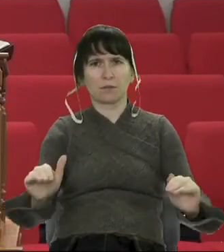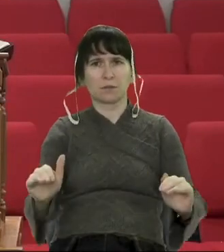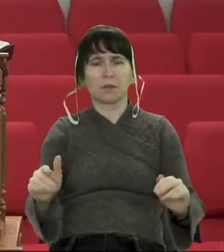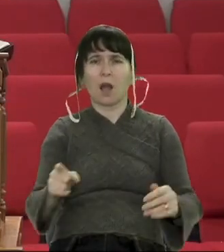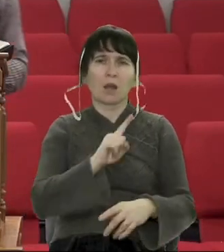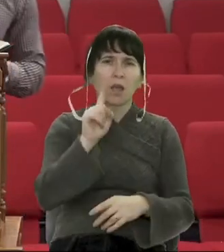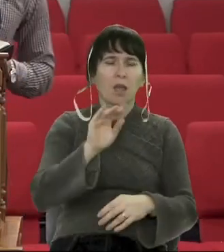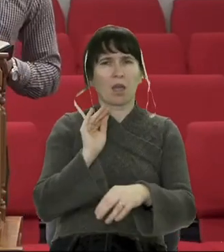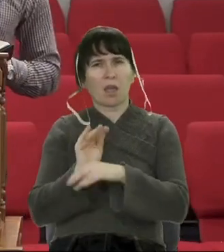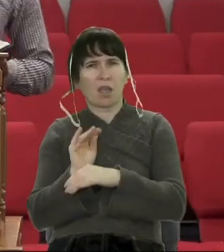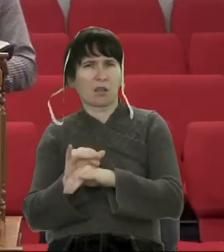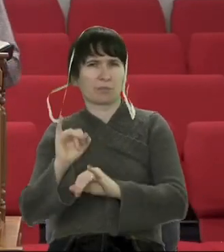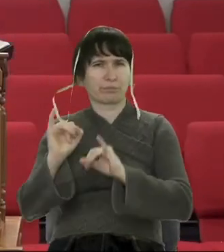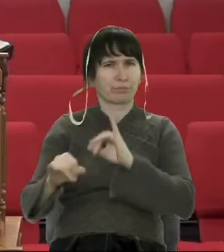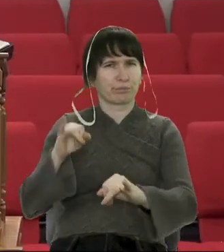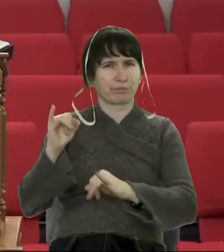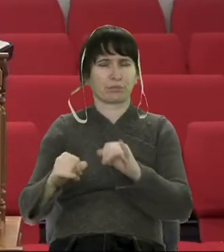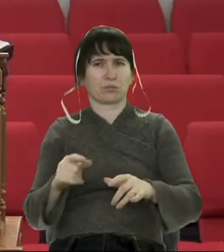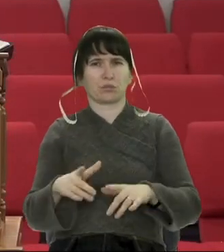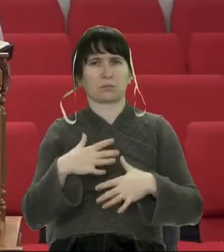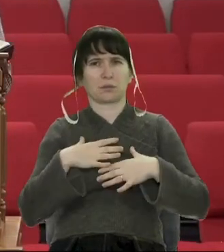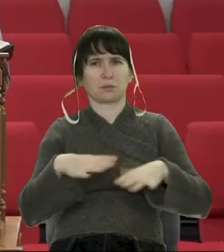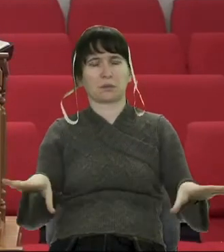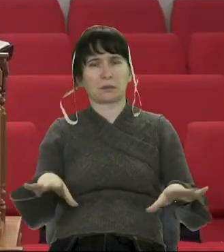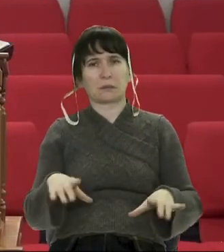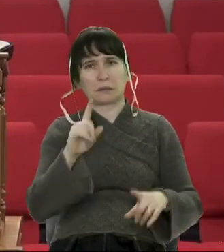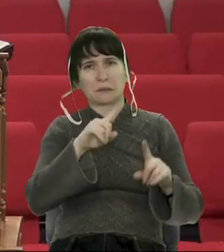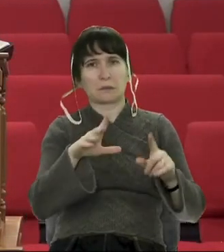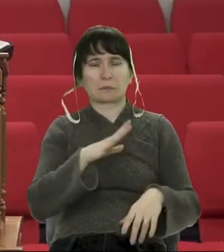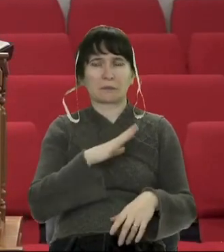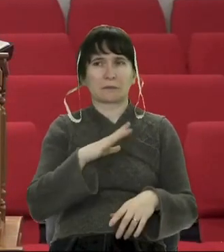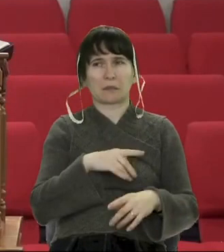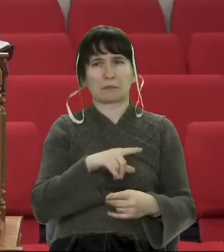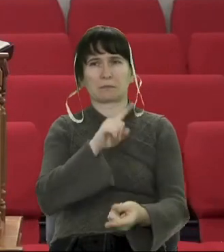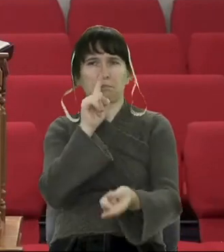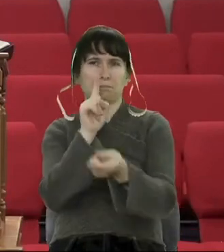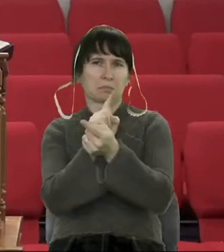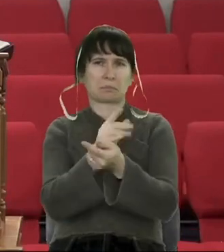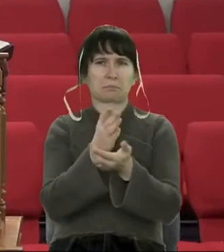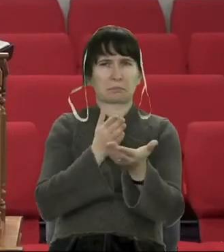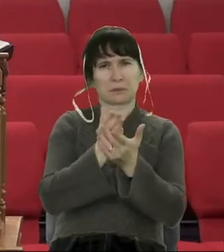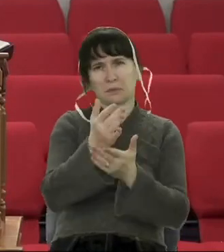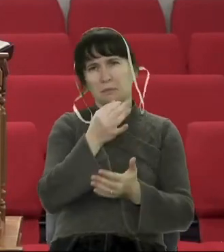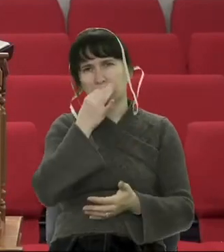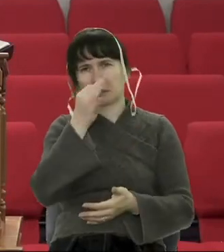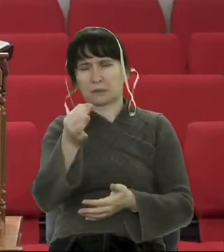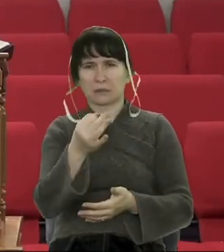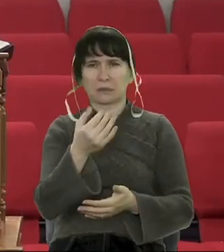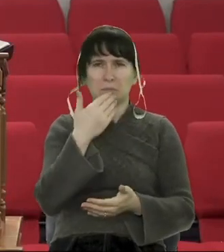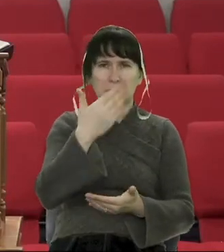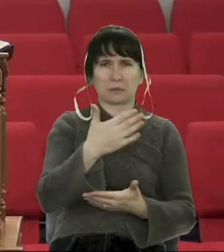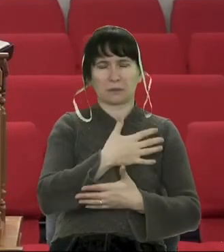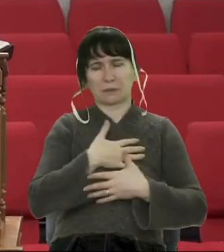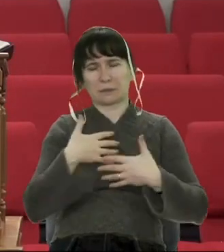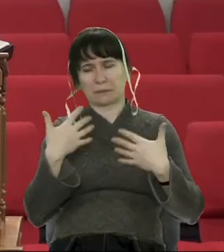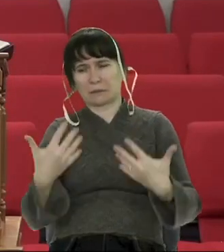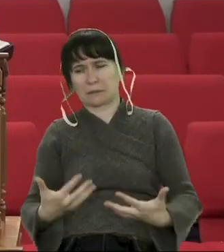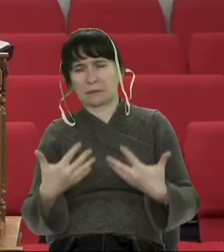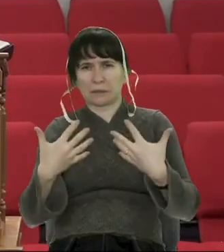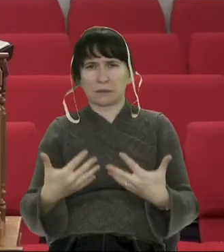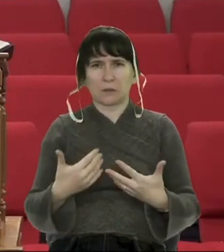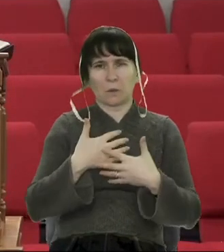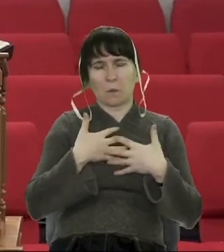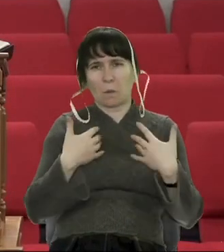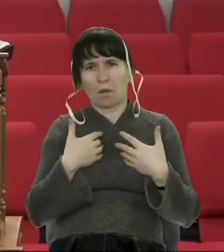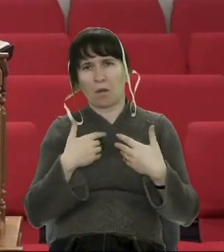Інколи нам незручно напряму прийти спитати людині, напряму сказати. Але, брати і сестри, не